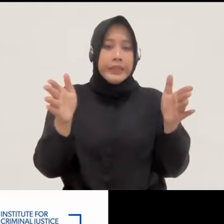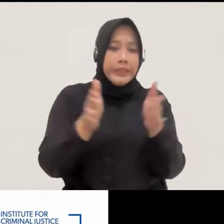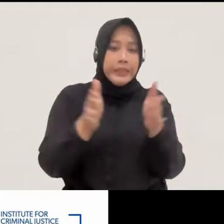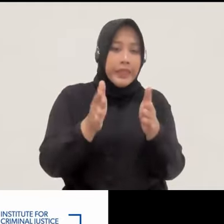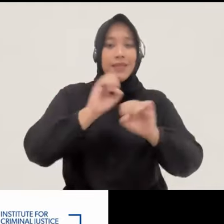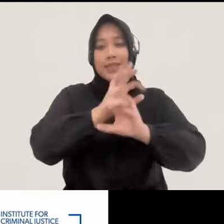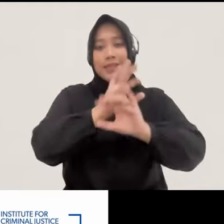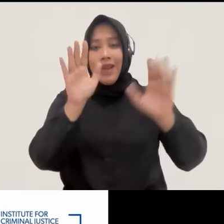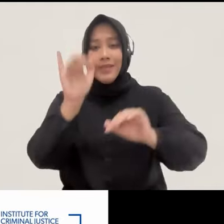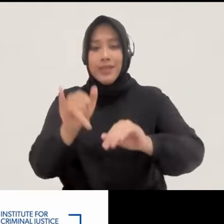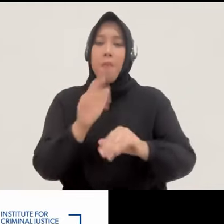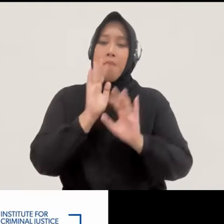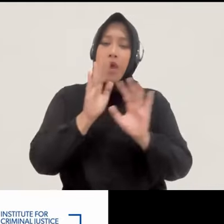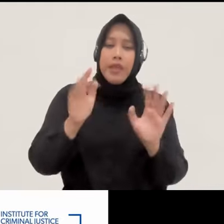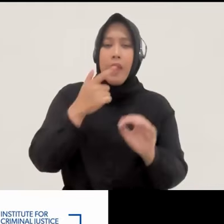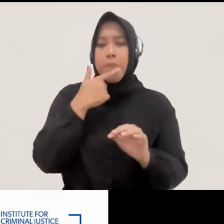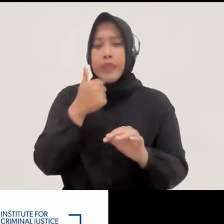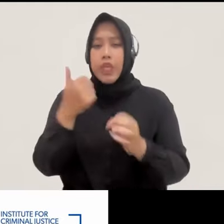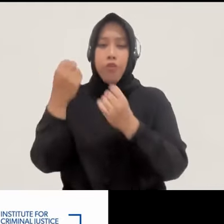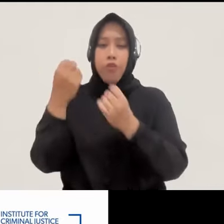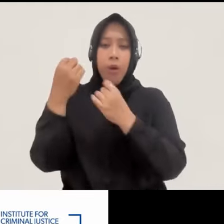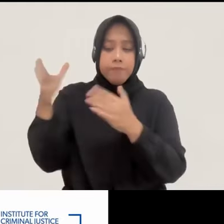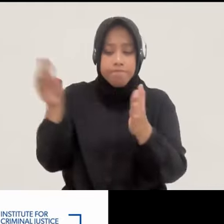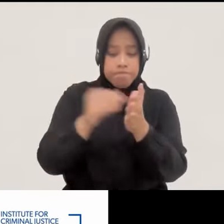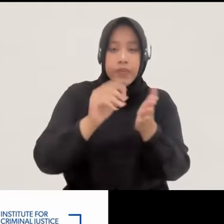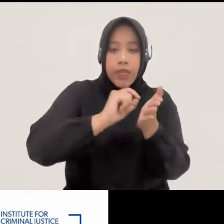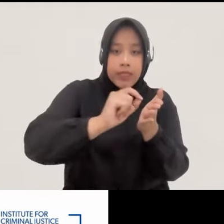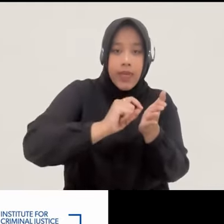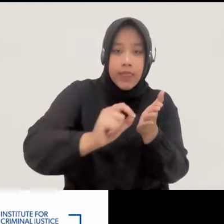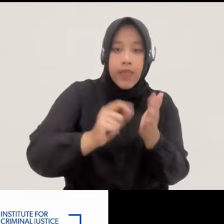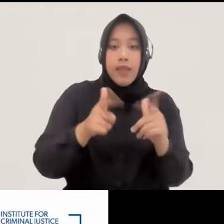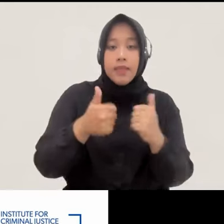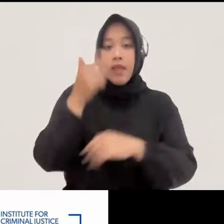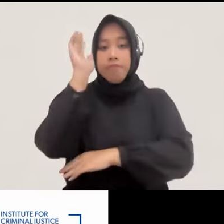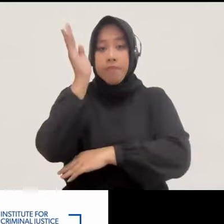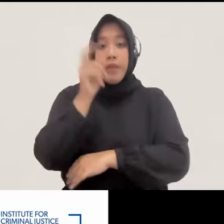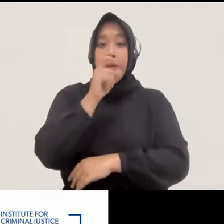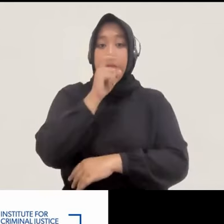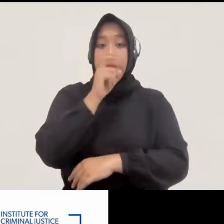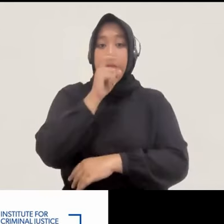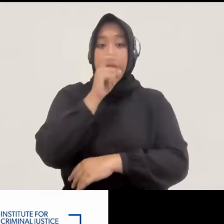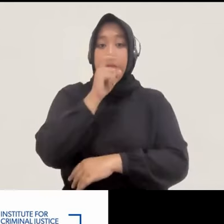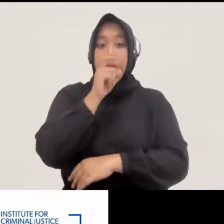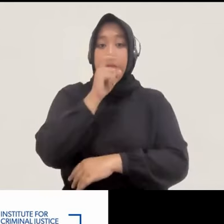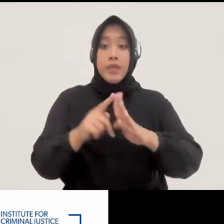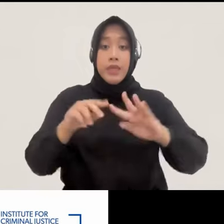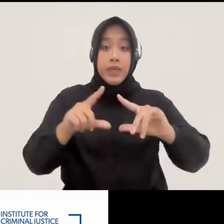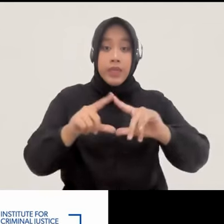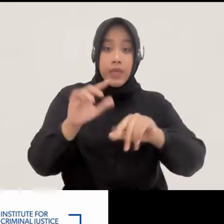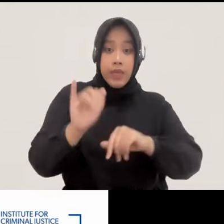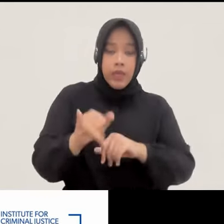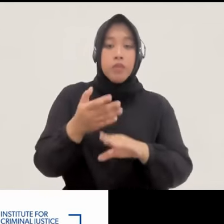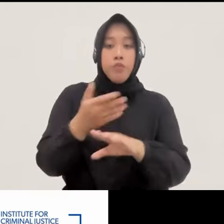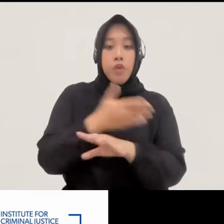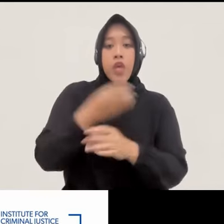tentunya banyak hal-hal penting yang saya catat dari paparan Bang Kurnia tadi. Jadi tadi Bang Kurnia sempat menyampaikan